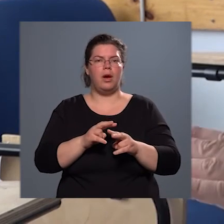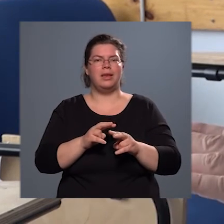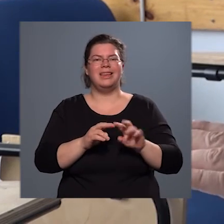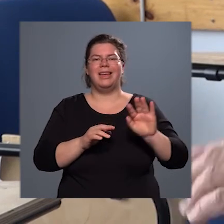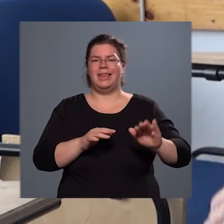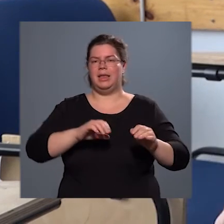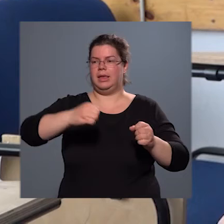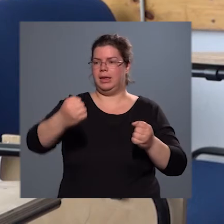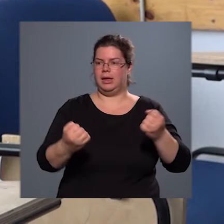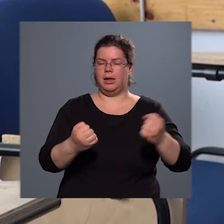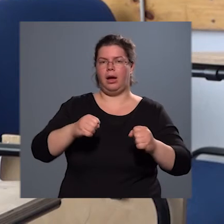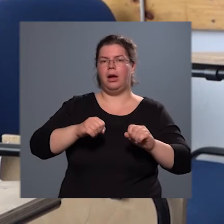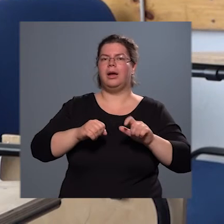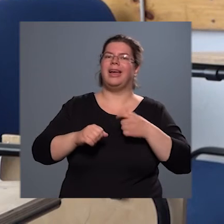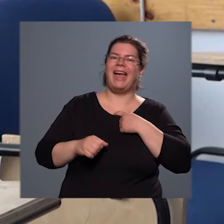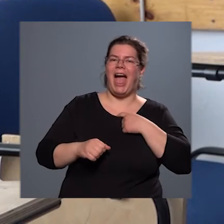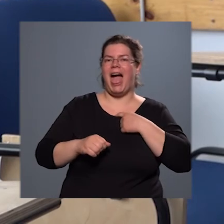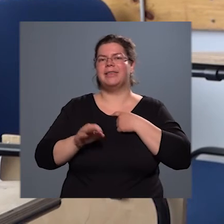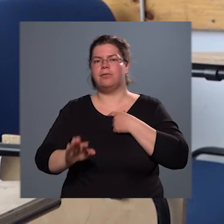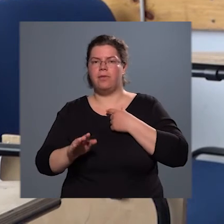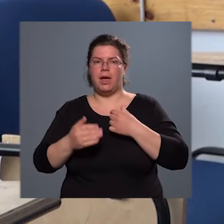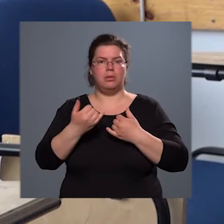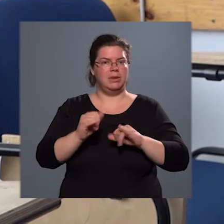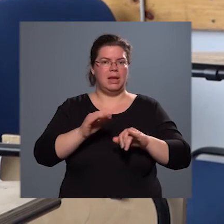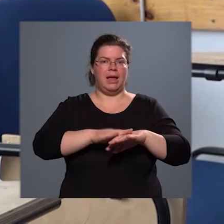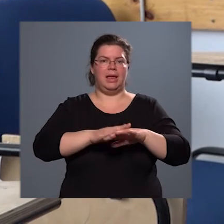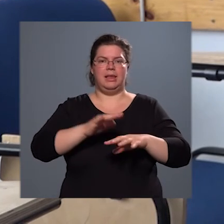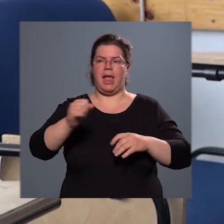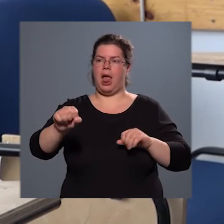kézifék, tehát úgy, hogy kézzel kell mindent irányítani.